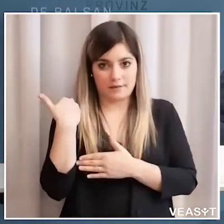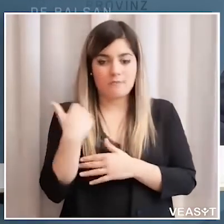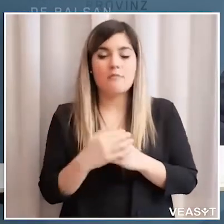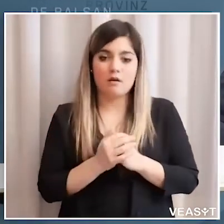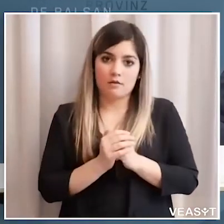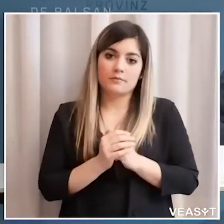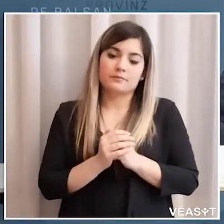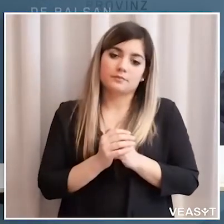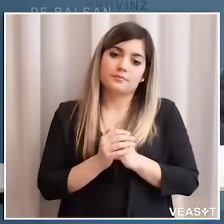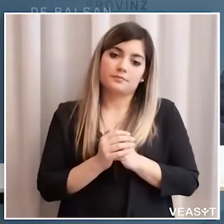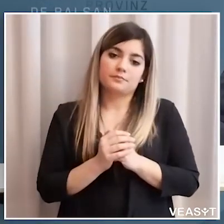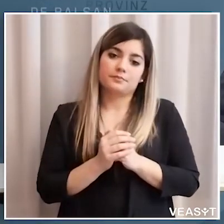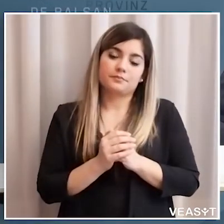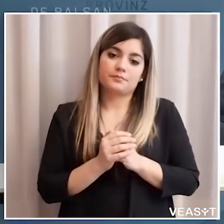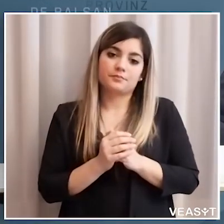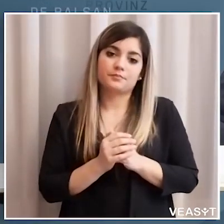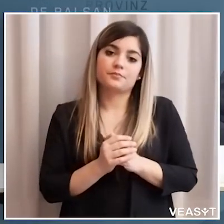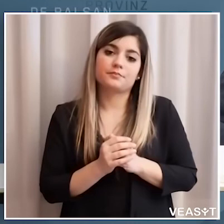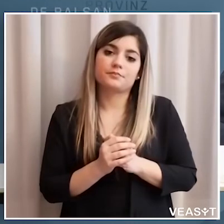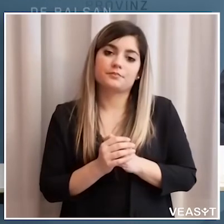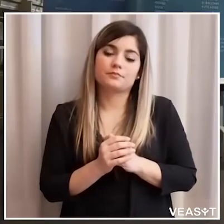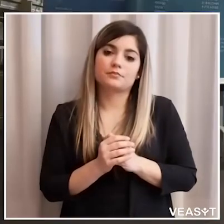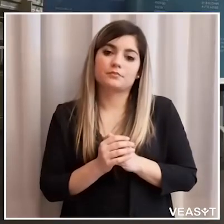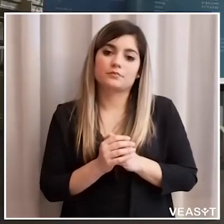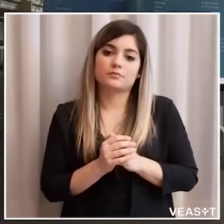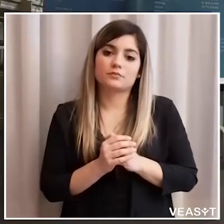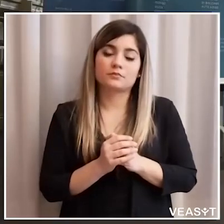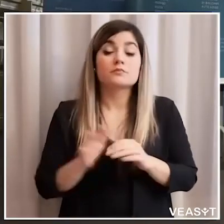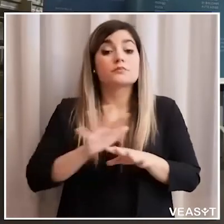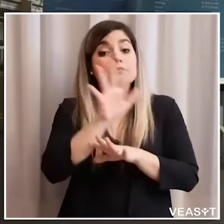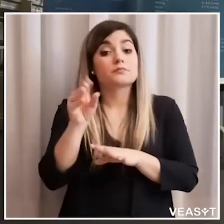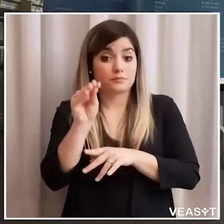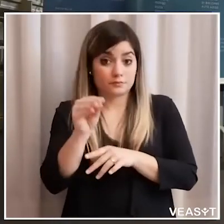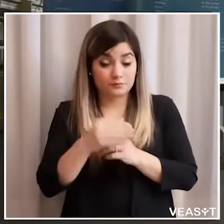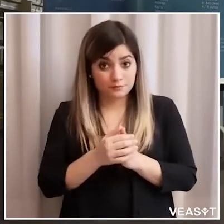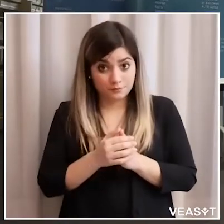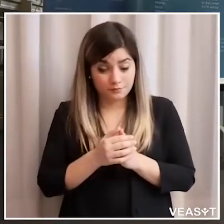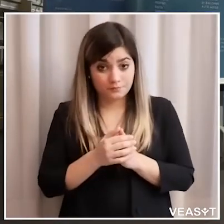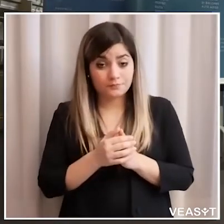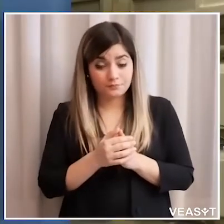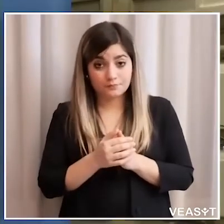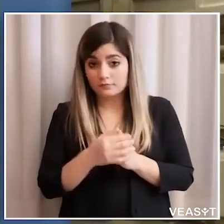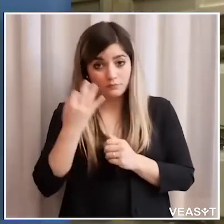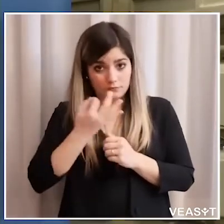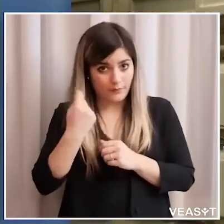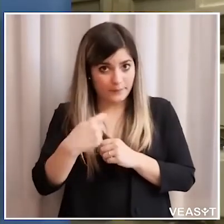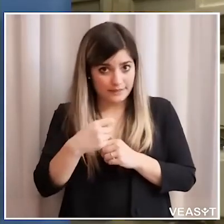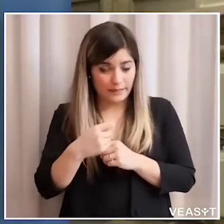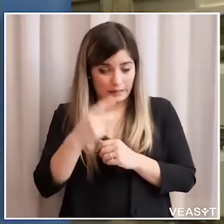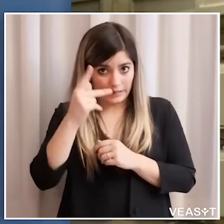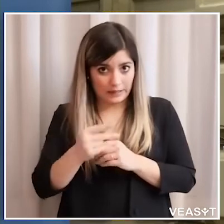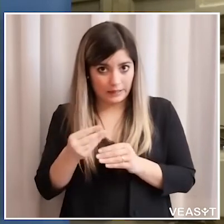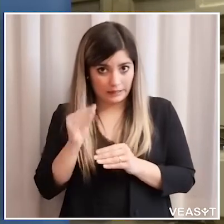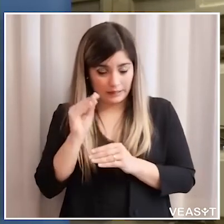avute con questi test serologici un'altra domanda sempre rivolta al